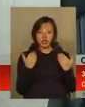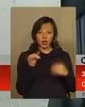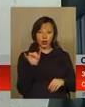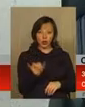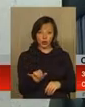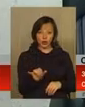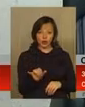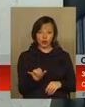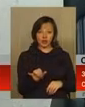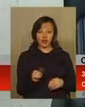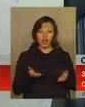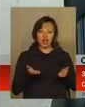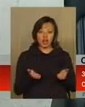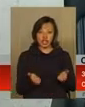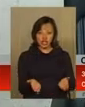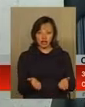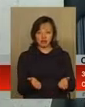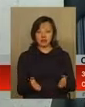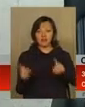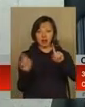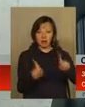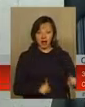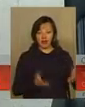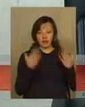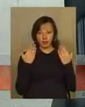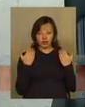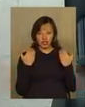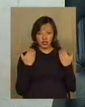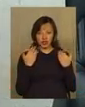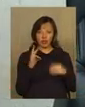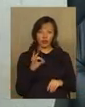свята. На лижах покататися, в Карпатах відпочити.